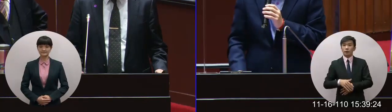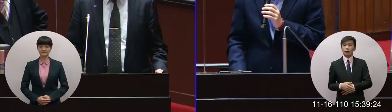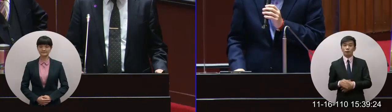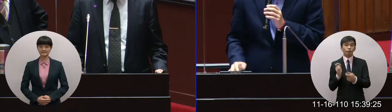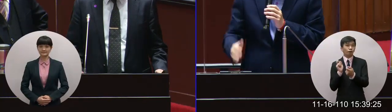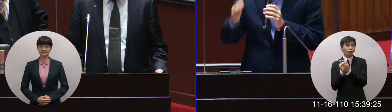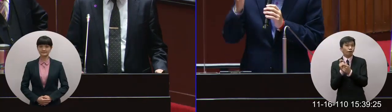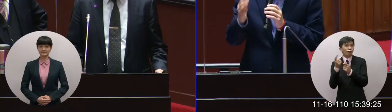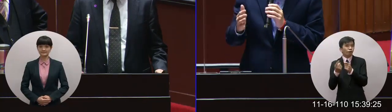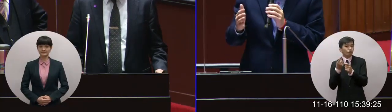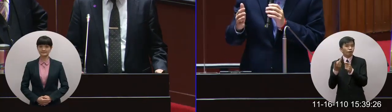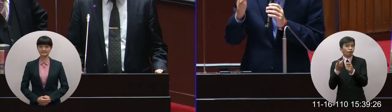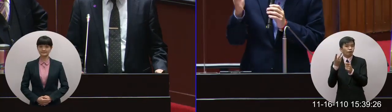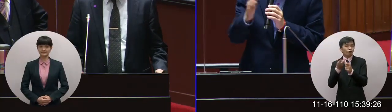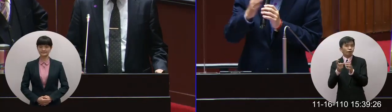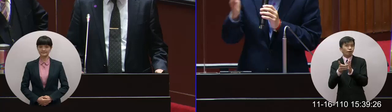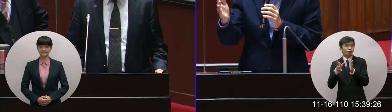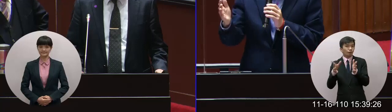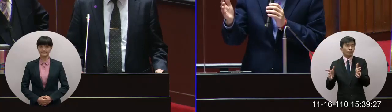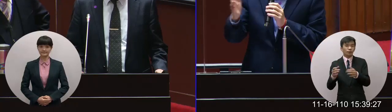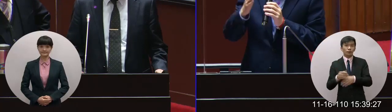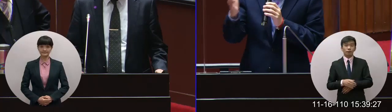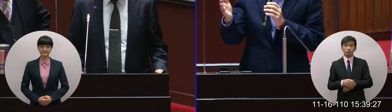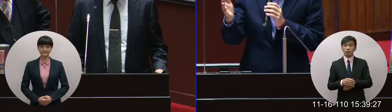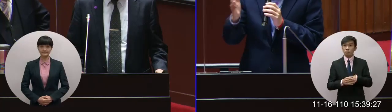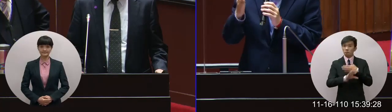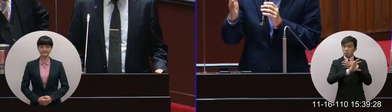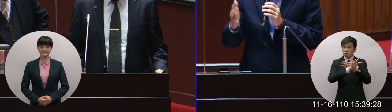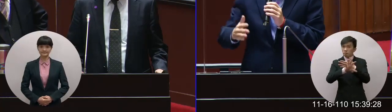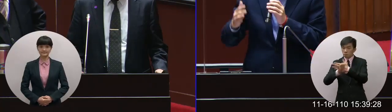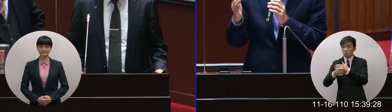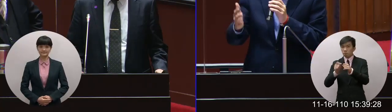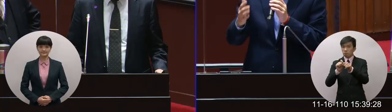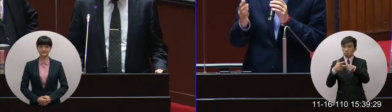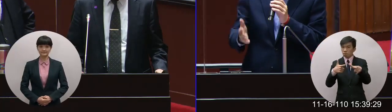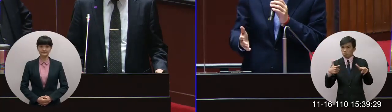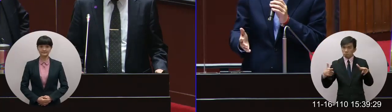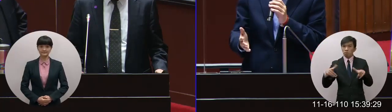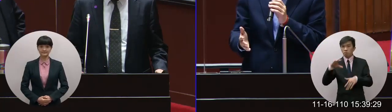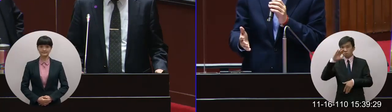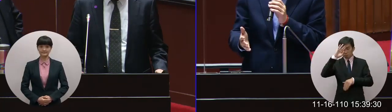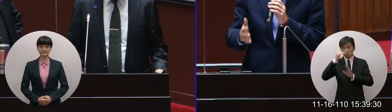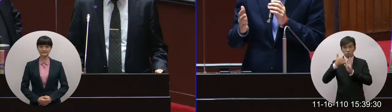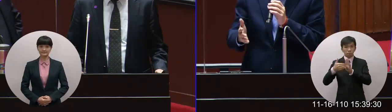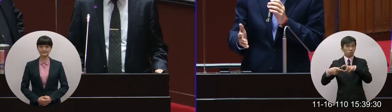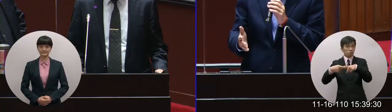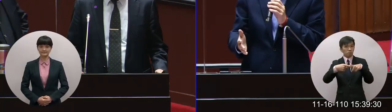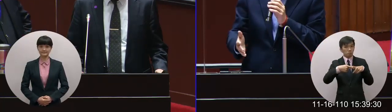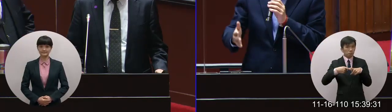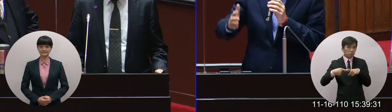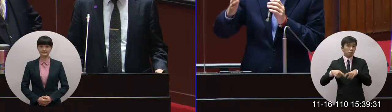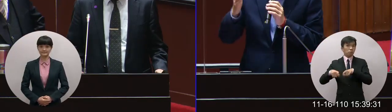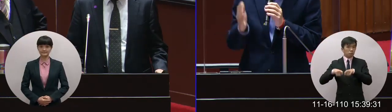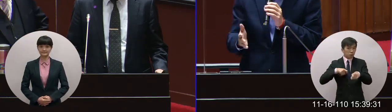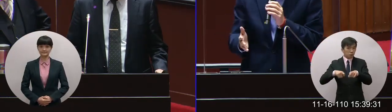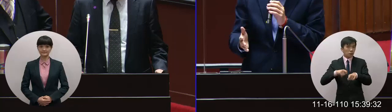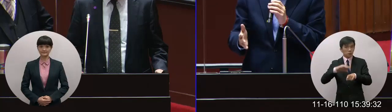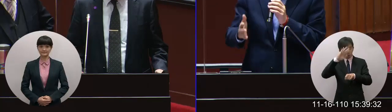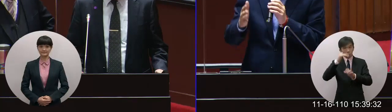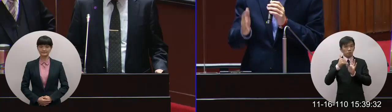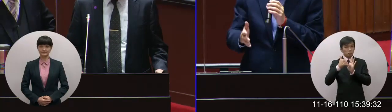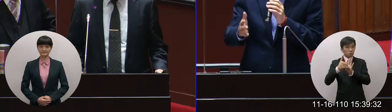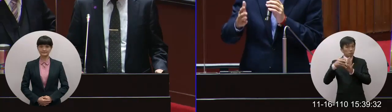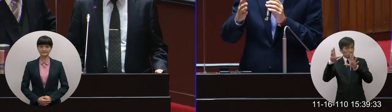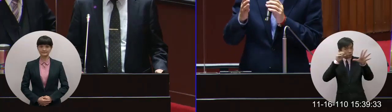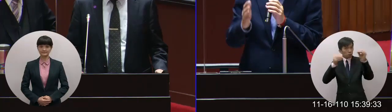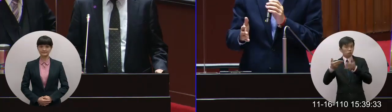來你覺得像防疫國際間的各國的地區防疫間的行動防疫的行動跟防疫的資訊